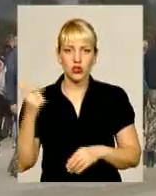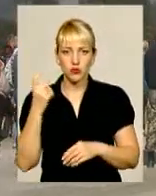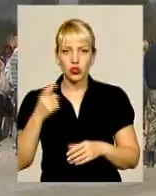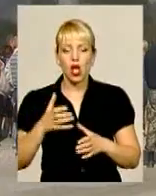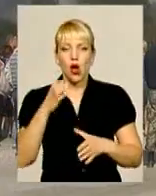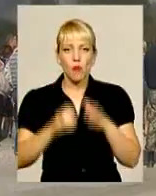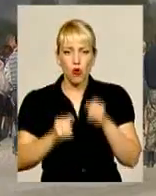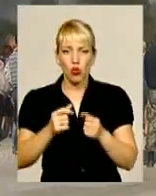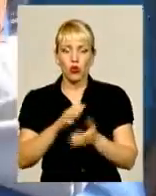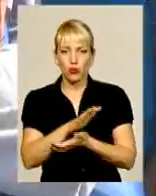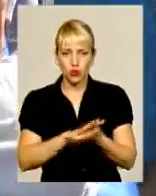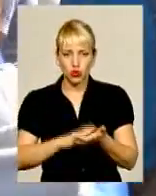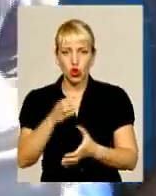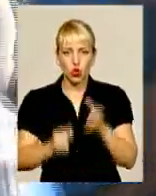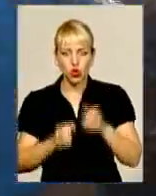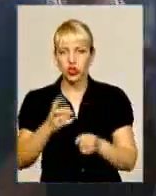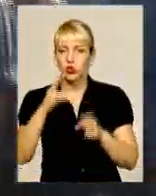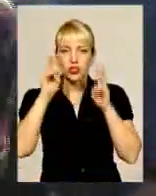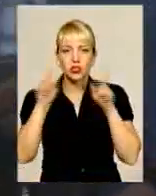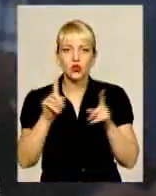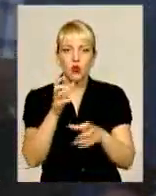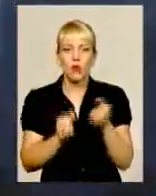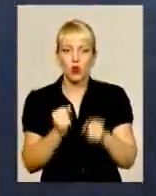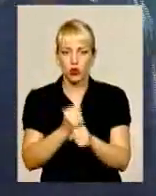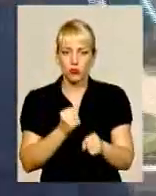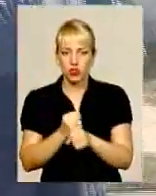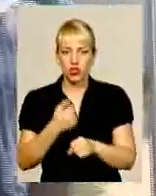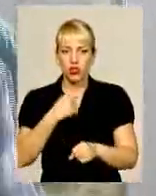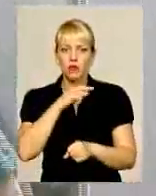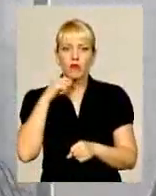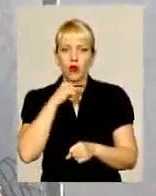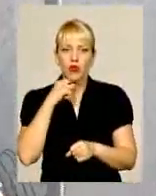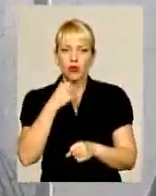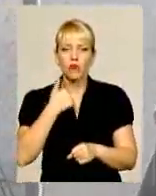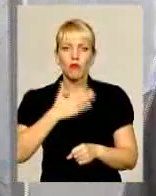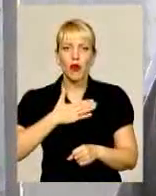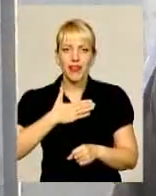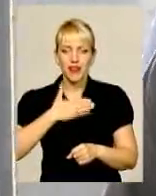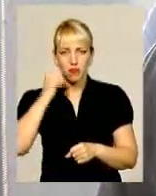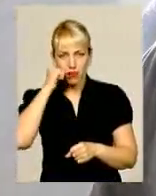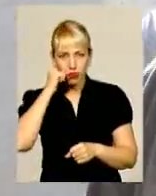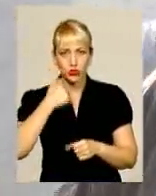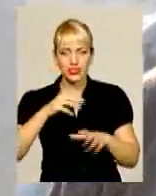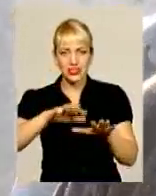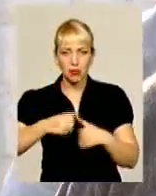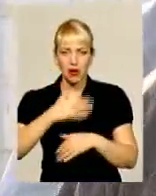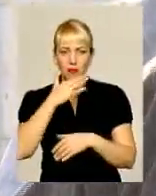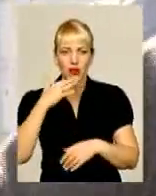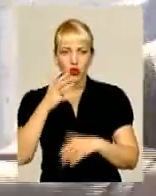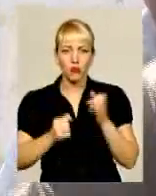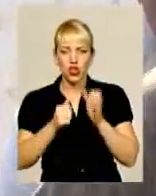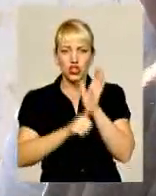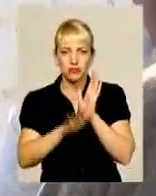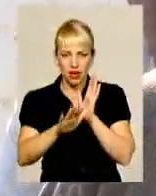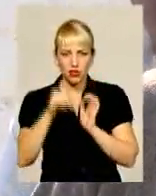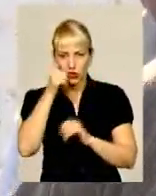робити із молоком далі. Мене в бабушці забрали, стільки молока, 65 років. Це я